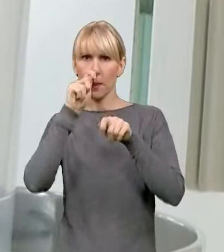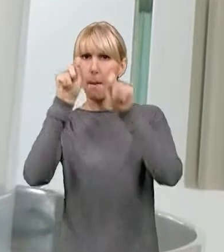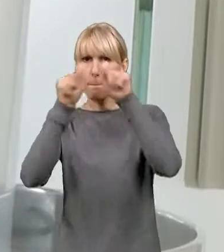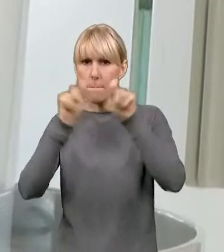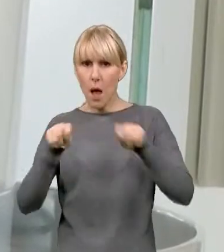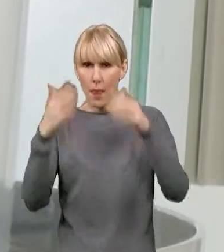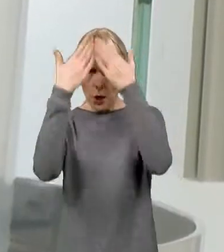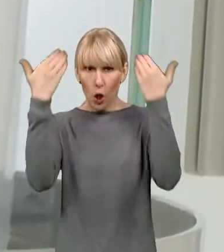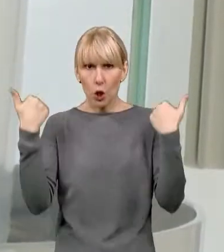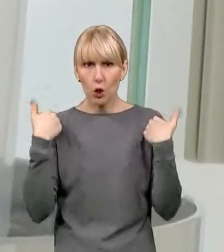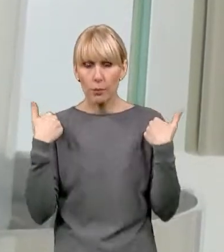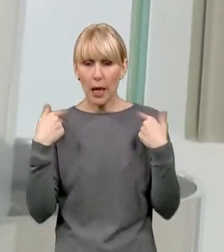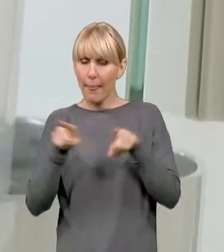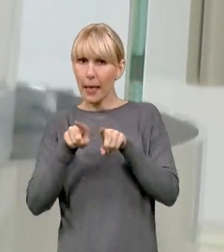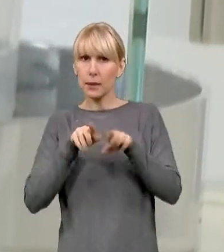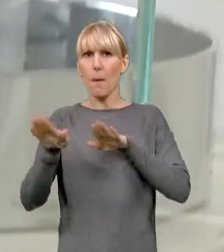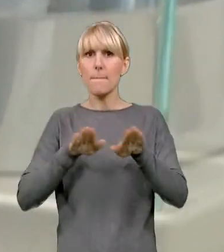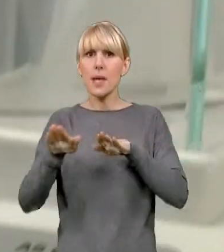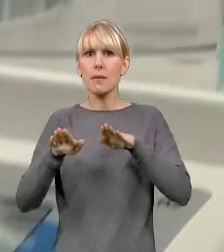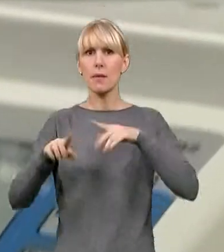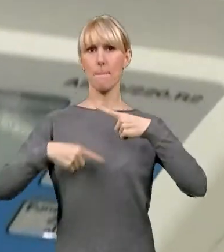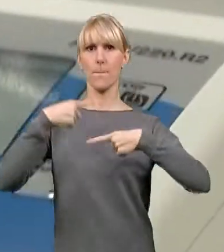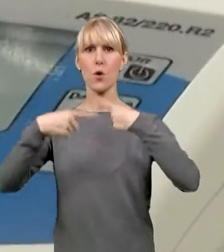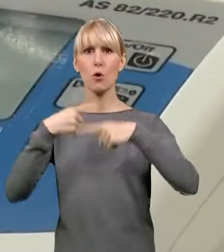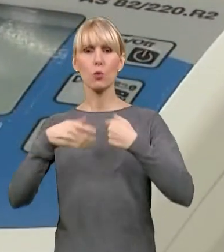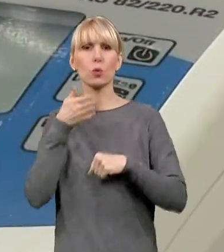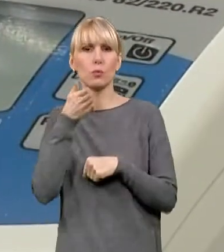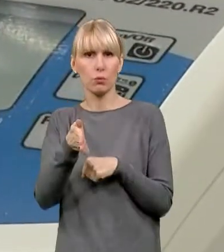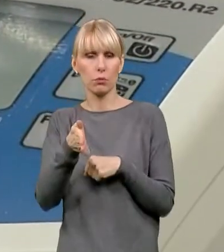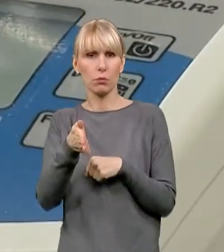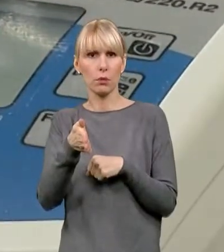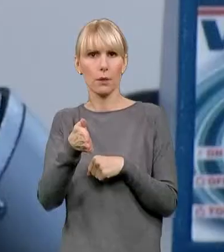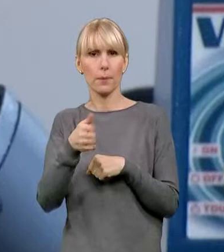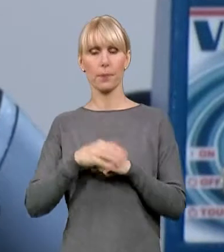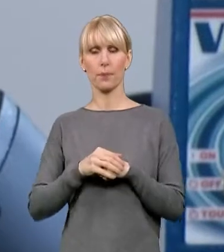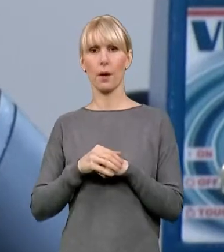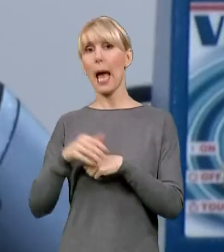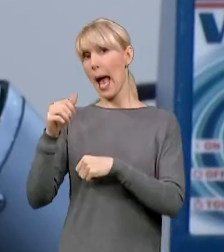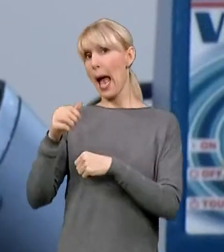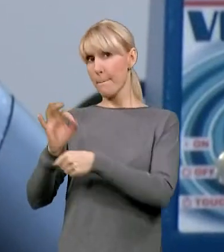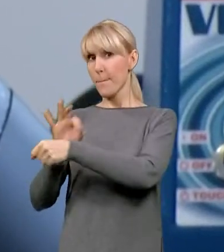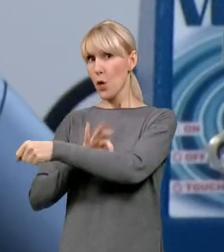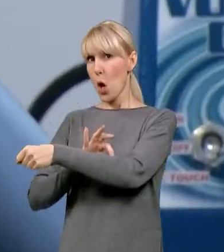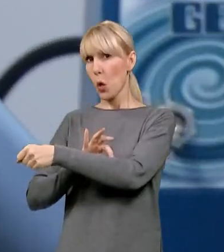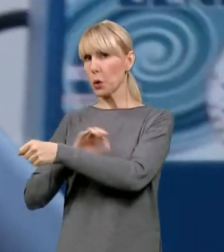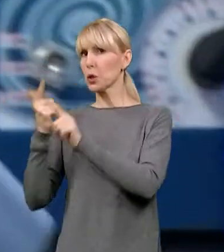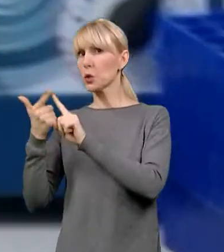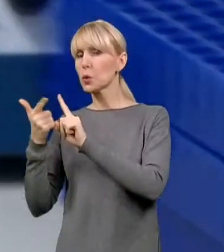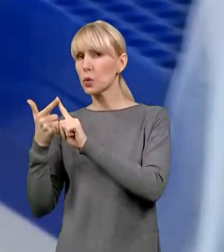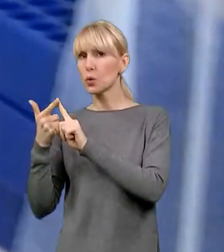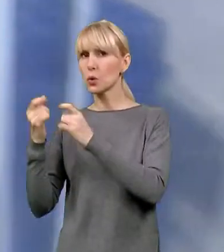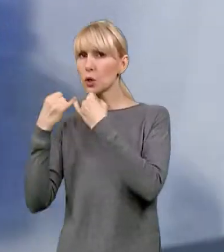ale również przygotowaniu miejsca do przyszłego wytwarzania tego leku. Drugi projekt, który realizujemy też w ramach funduszy europejskich,